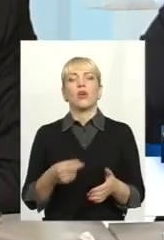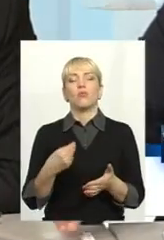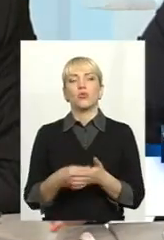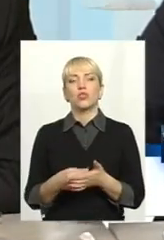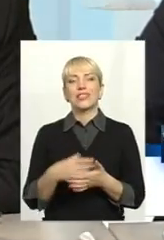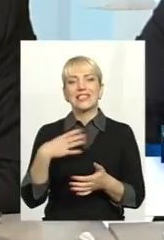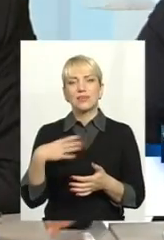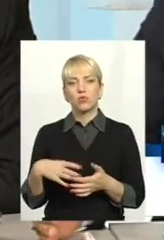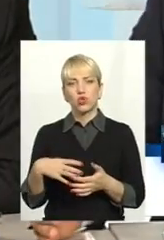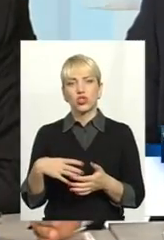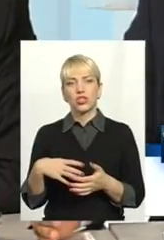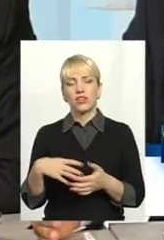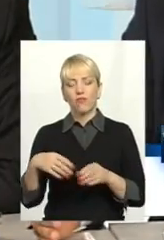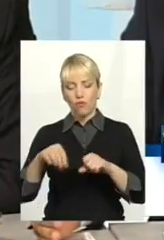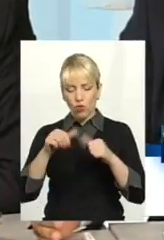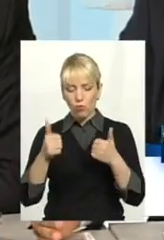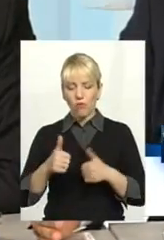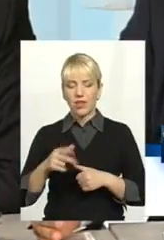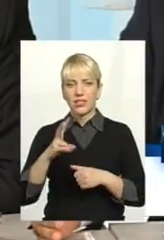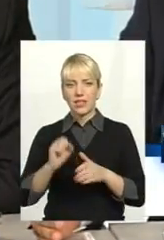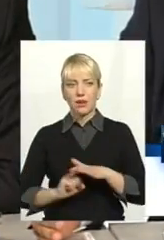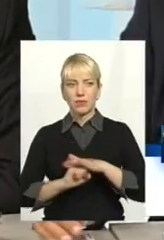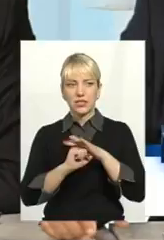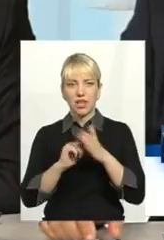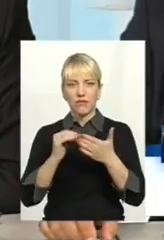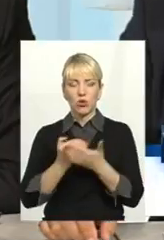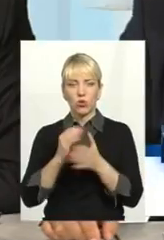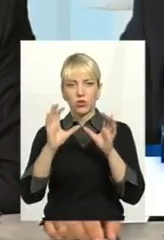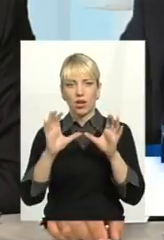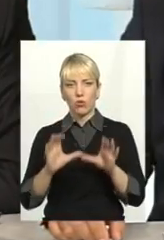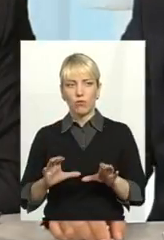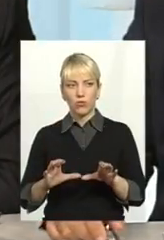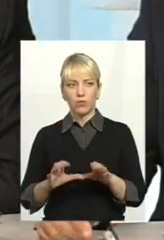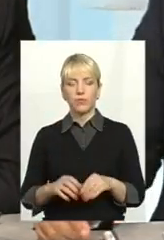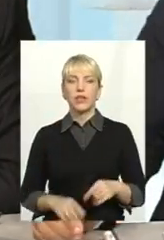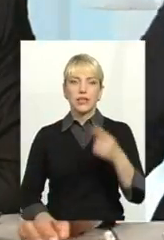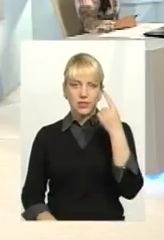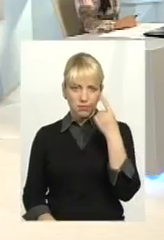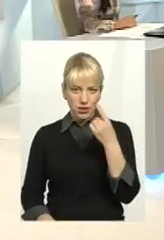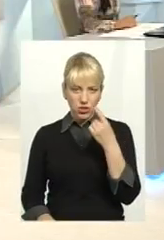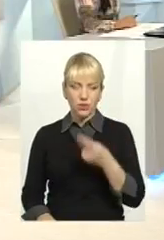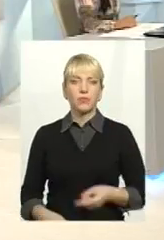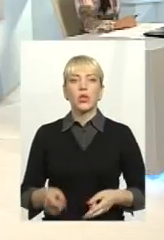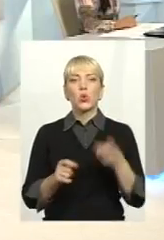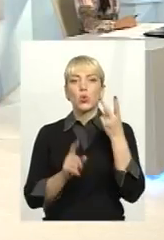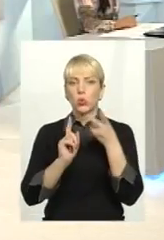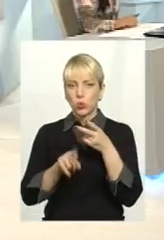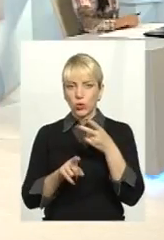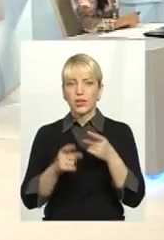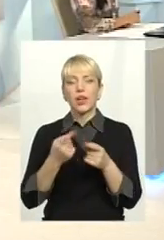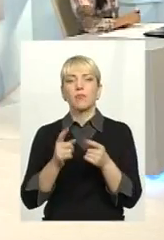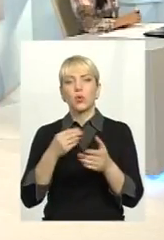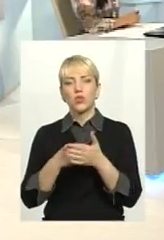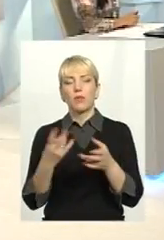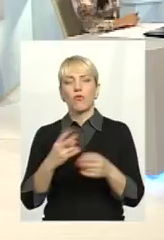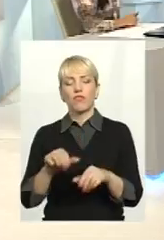формуватись на підставі нового закону, платкового закону. Це перше. Друге, бюджет повинен